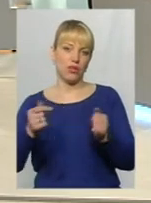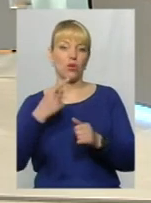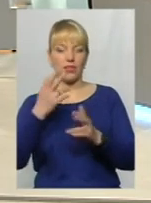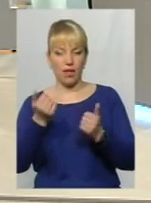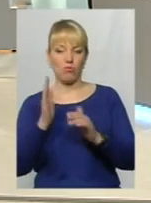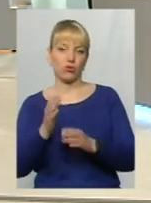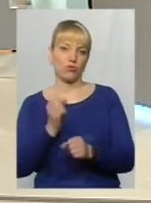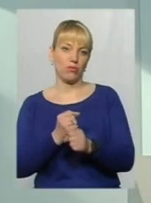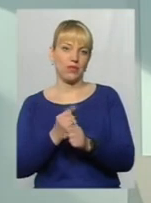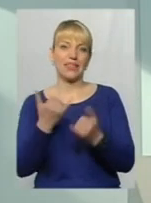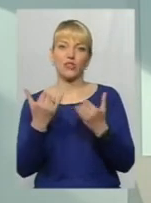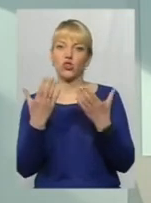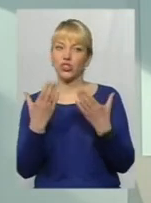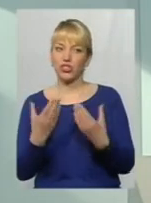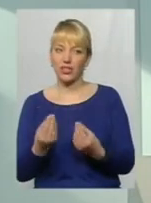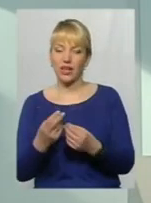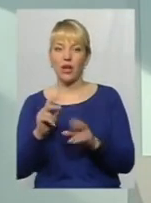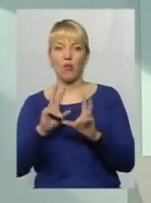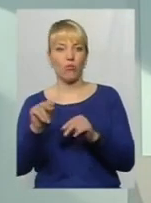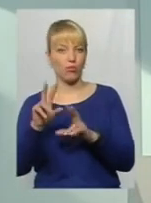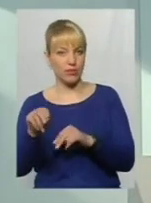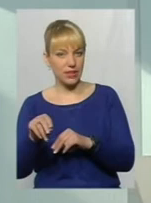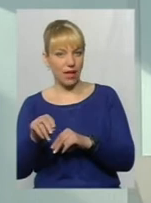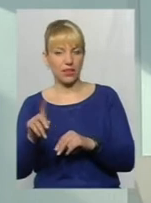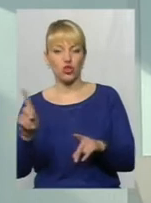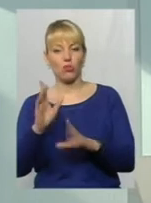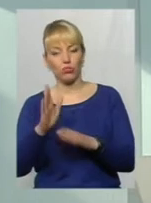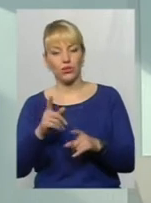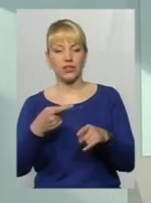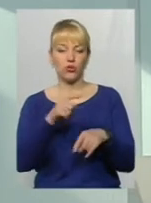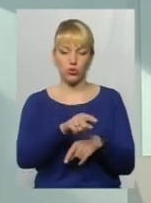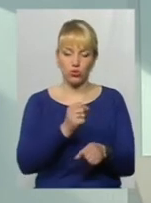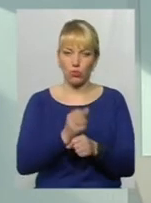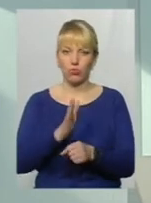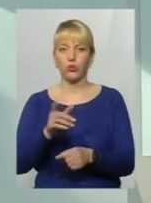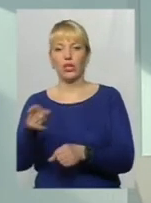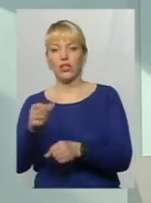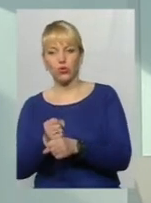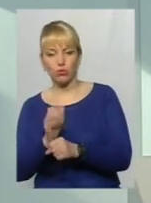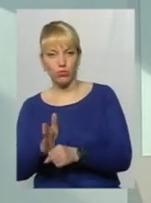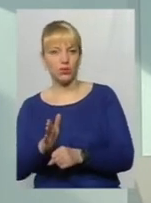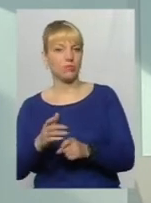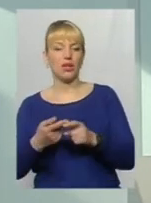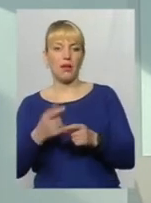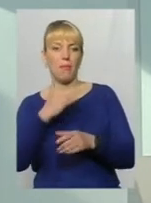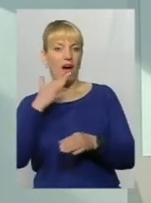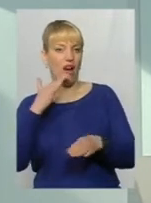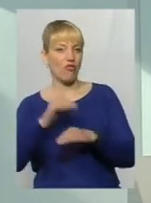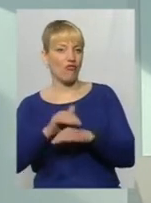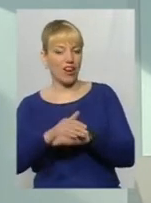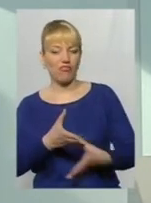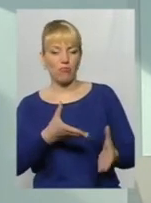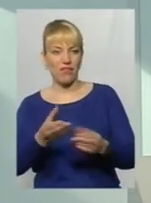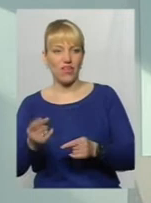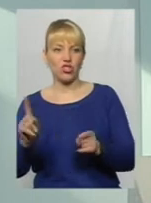робити. А на сьогоднішній день зараз пообіцяти, що буде та дорога зроблена, та буде дорога зроблена. Багато факторів впливає на те,